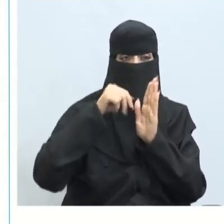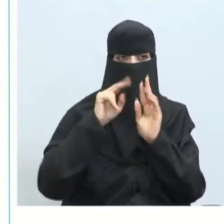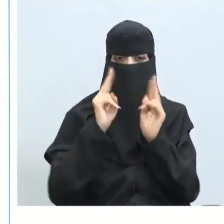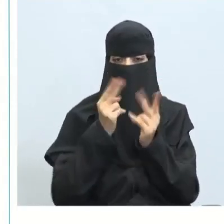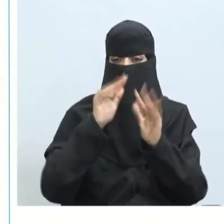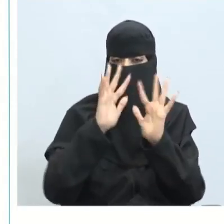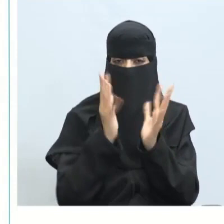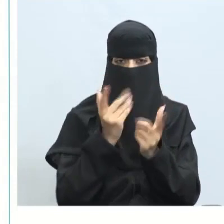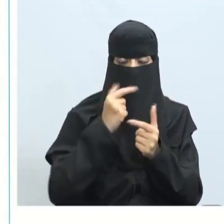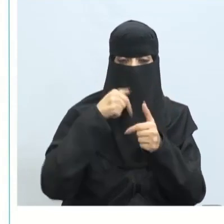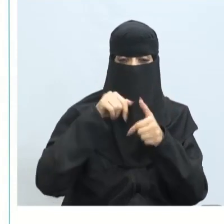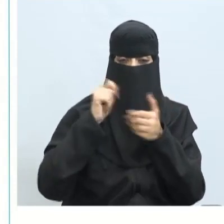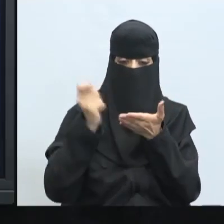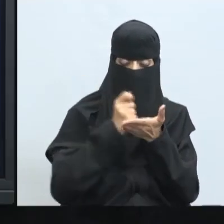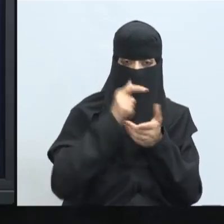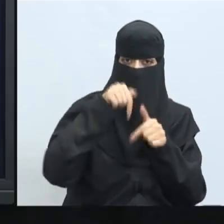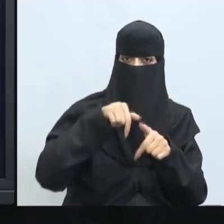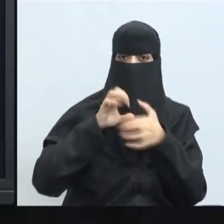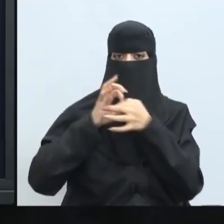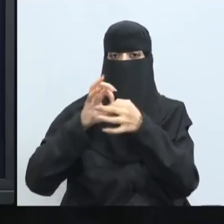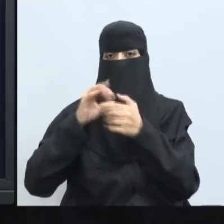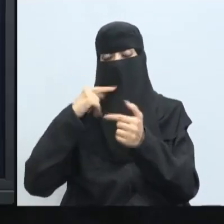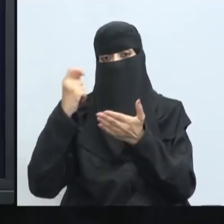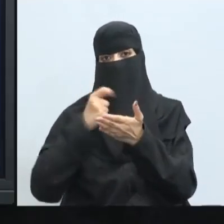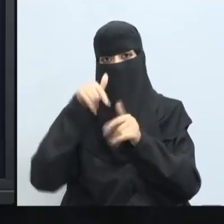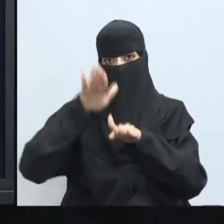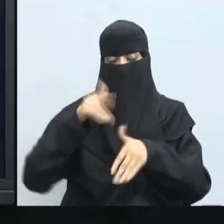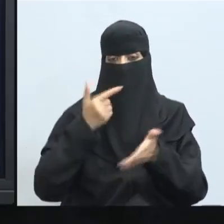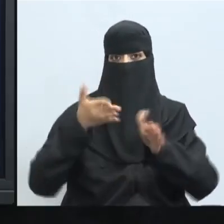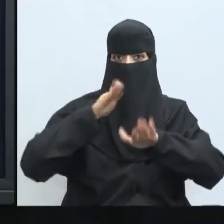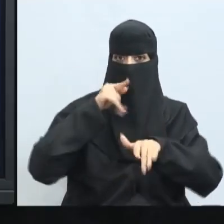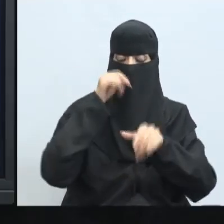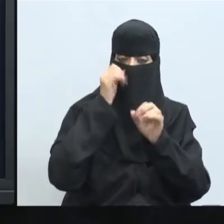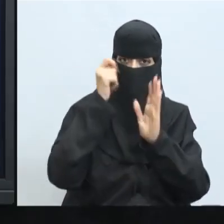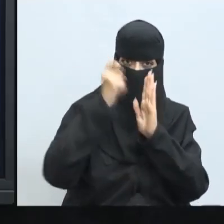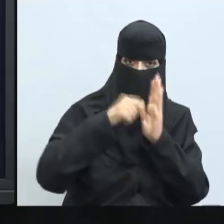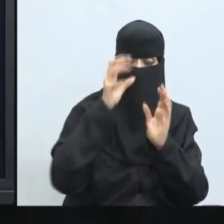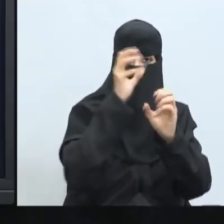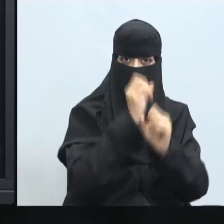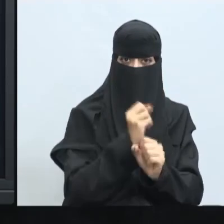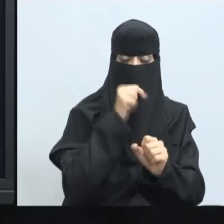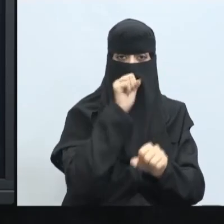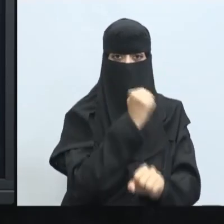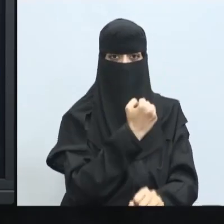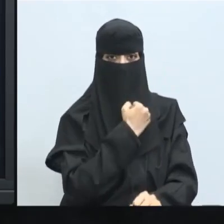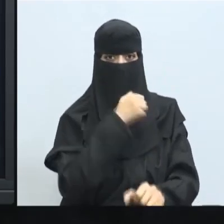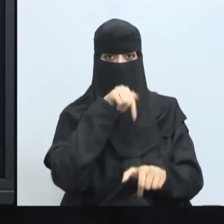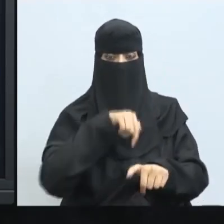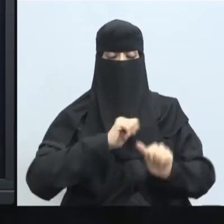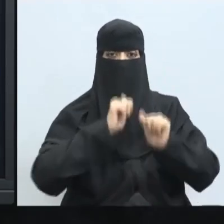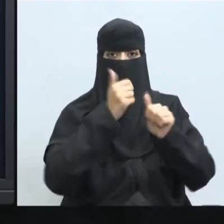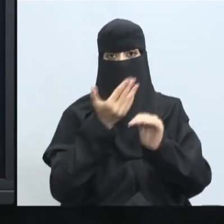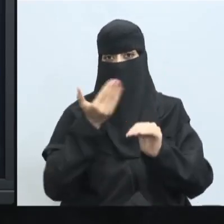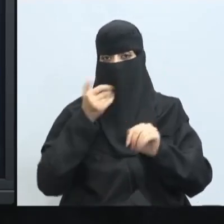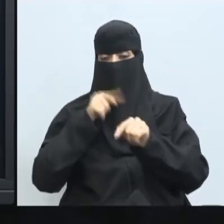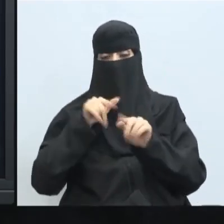يعتبر من التواصل الكتابي والتواصل الكتابي ذكرناه أكثر رسمية وحفظا للحقوق حيث نستطيع